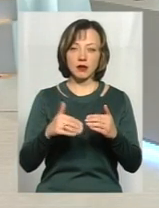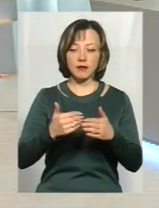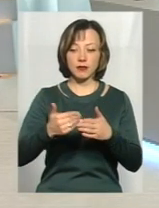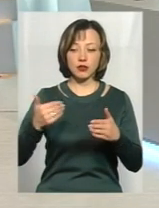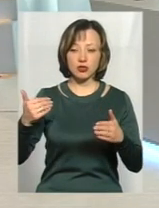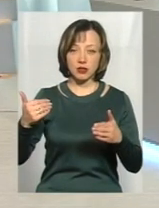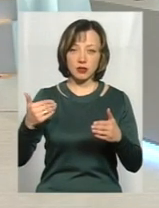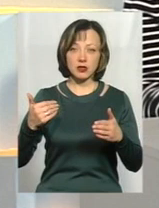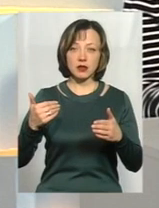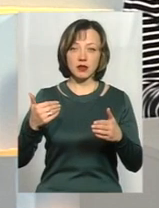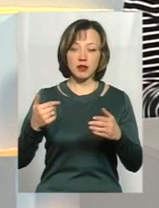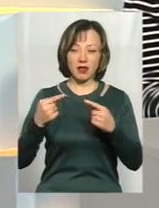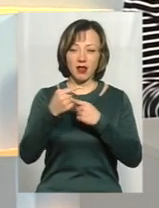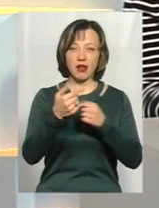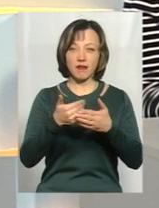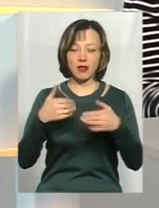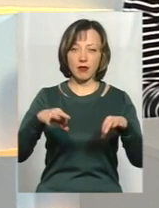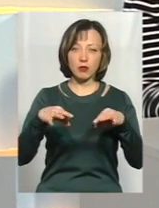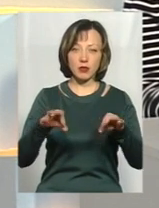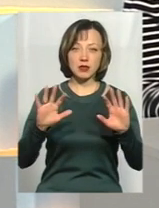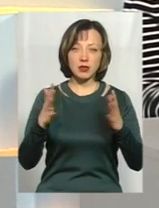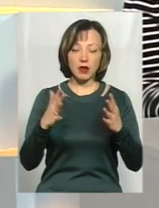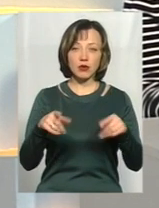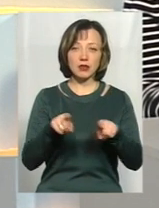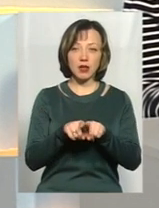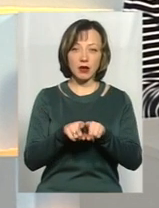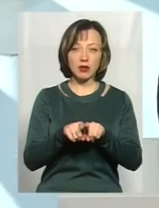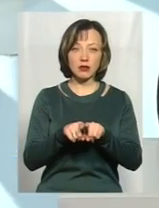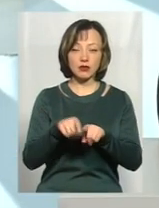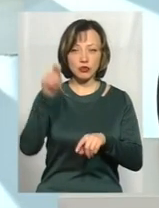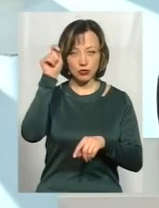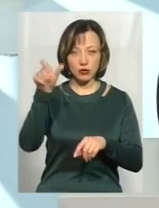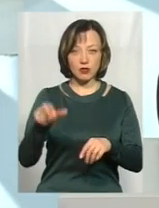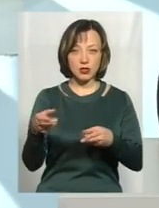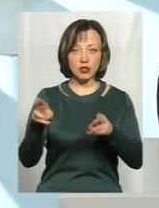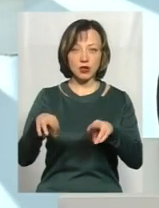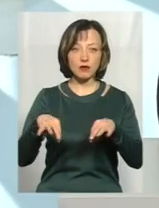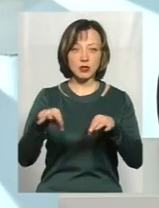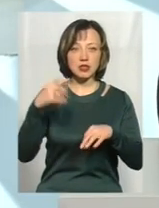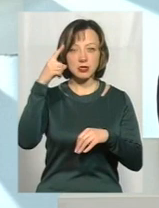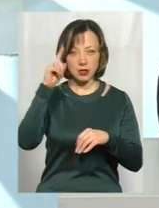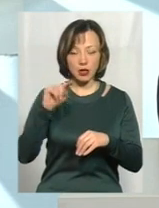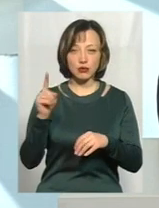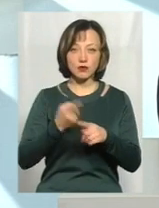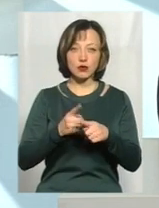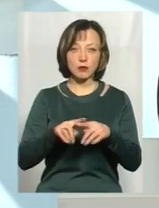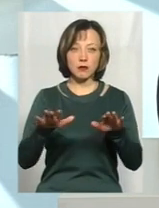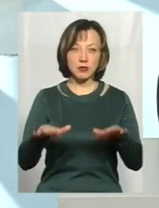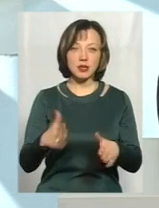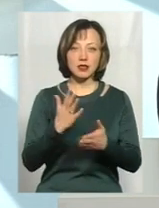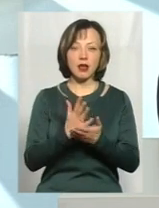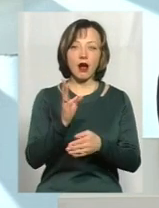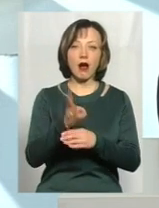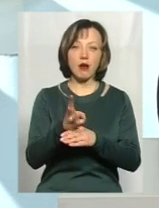І стало так, що чоловік залишав автомобіль, знаючи, що в цьому місці є камера